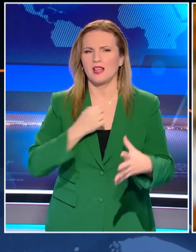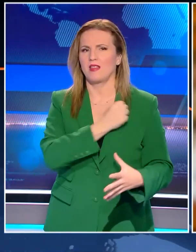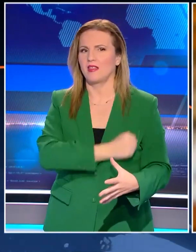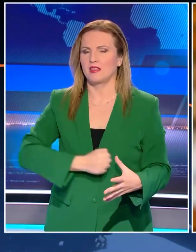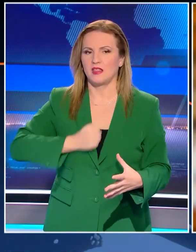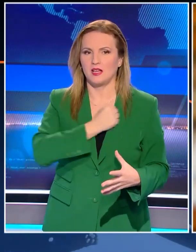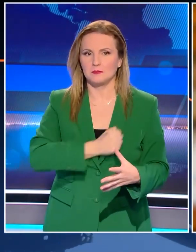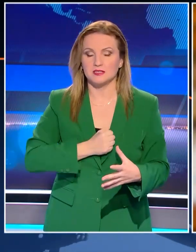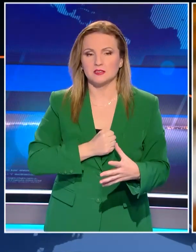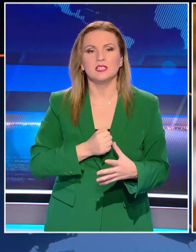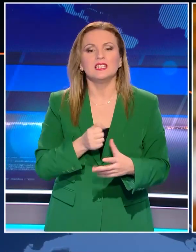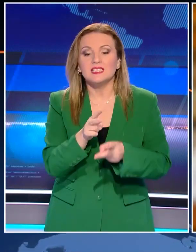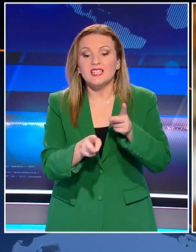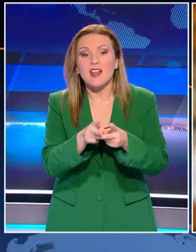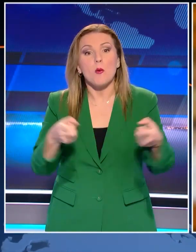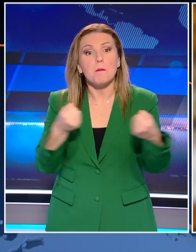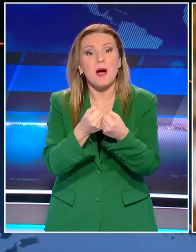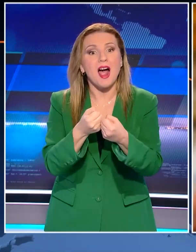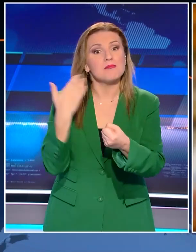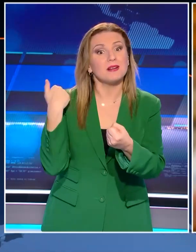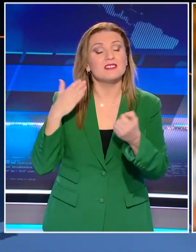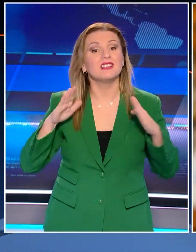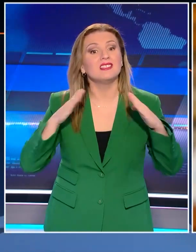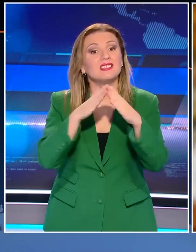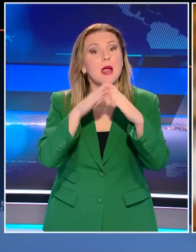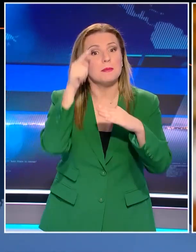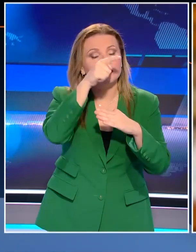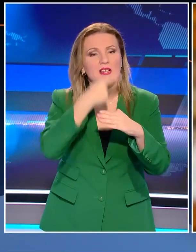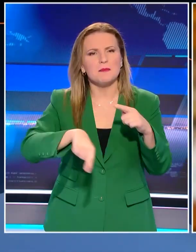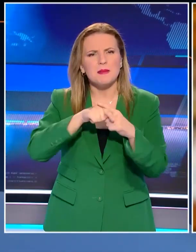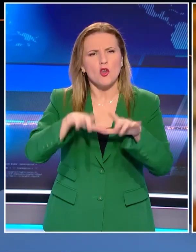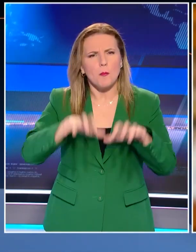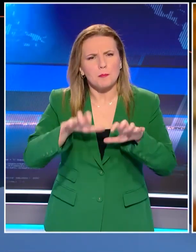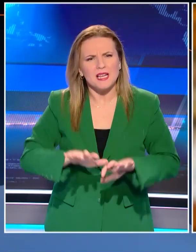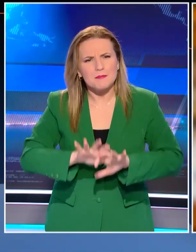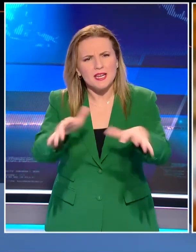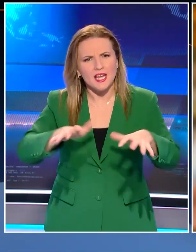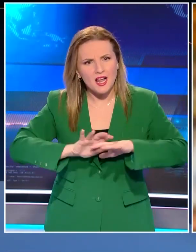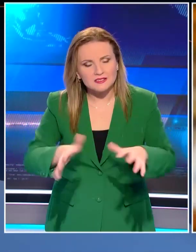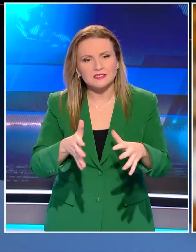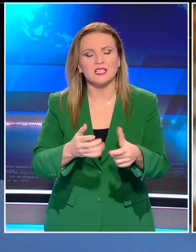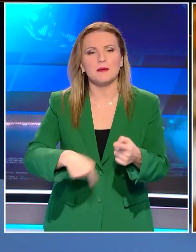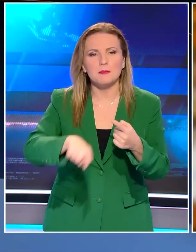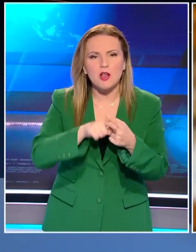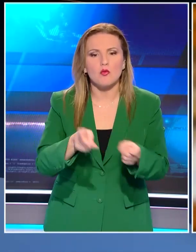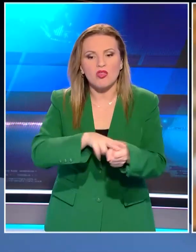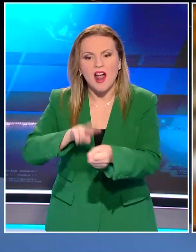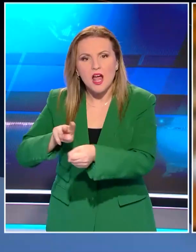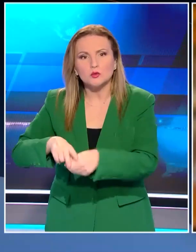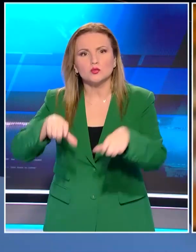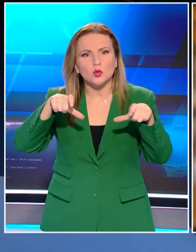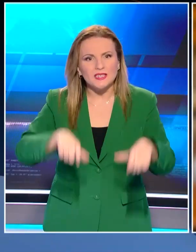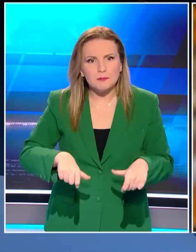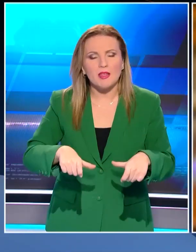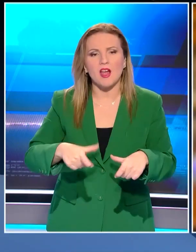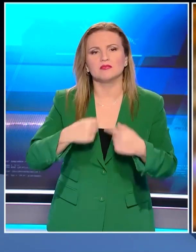Από το ειδεχθές έγκλημα στα τέμπη και τις τεράστιες πλημμύρες, μέχρι θανάτους πάνω σε καρότσες και έξω από τα γήπεδα. Και